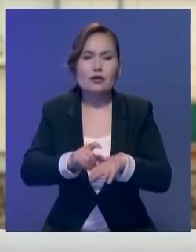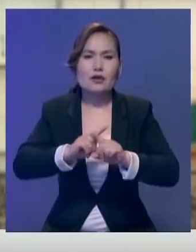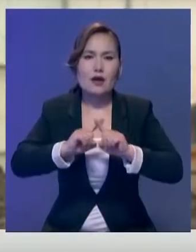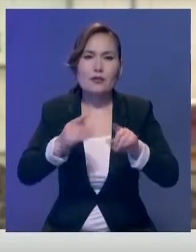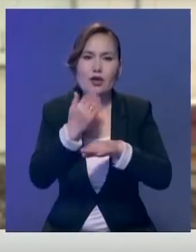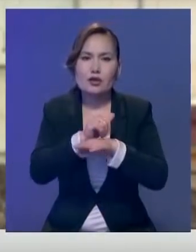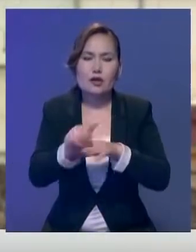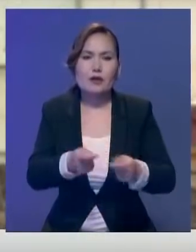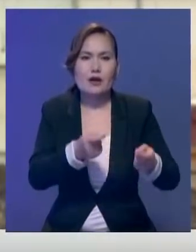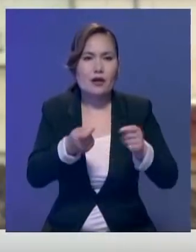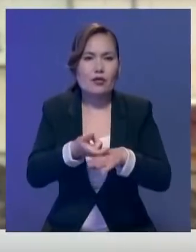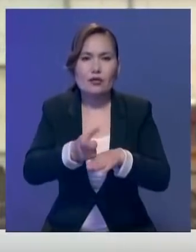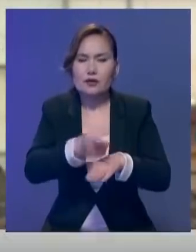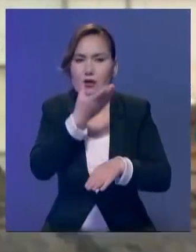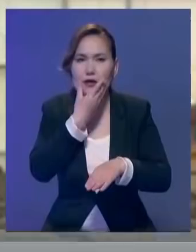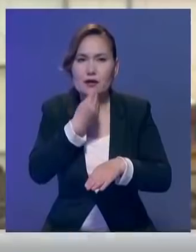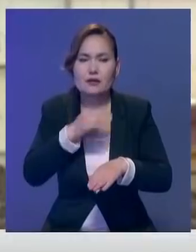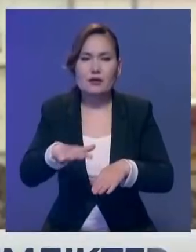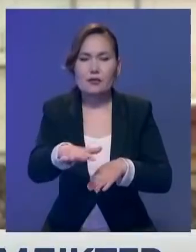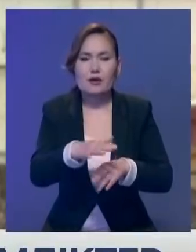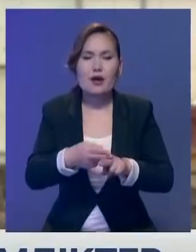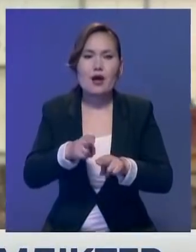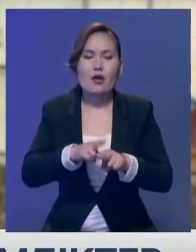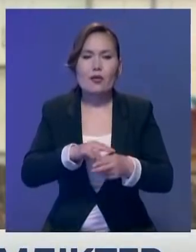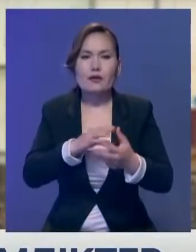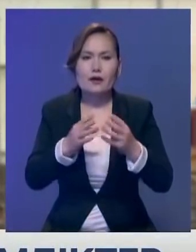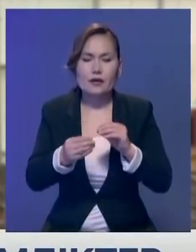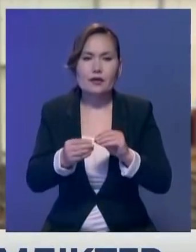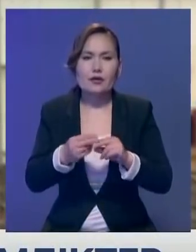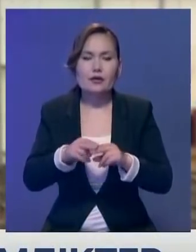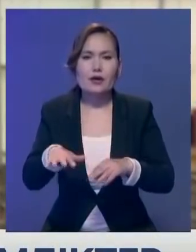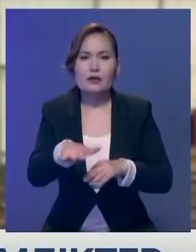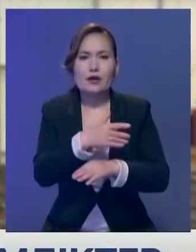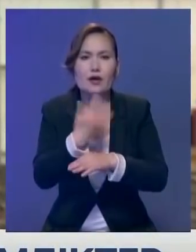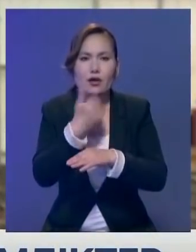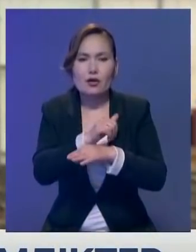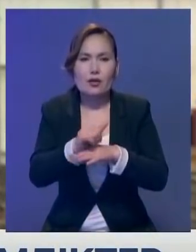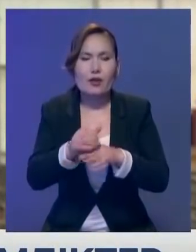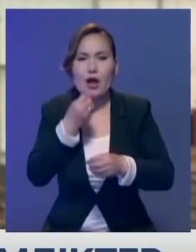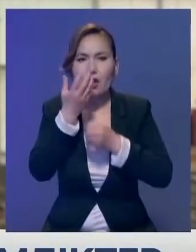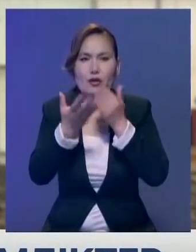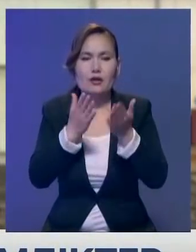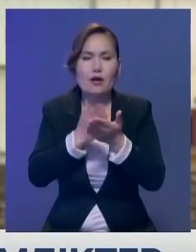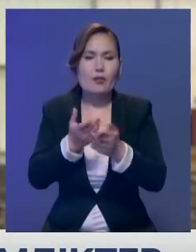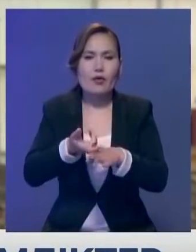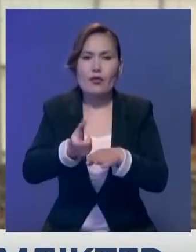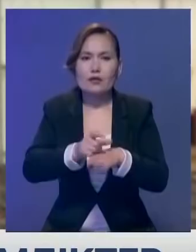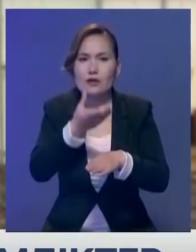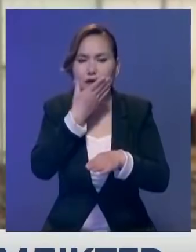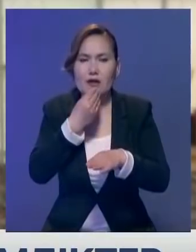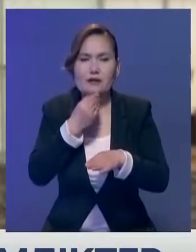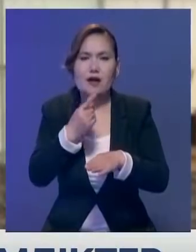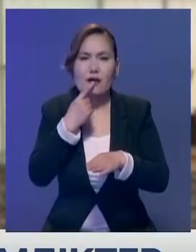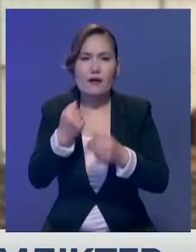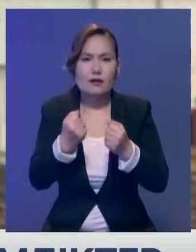эстетикалық әдемілгімен ғынды. Мәселе, Недзветске алмағаштары Сакура тәрізді күлдейді. Күлдерінің түсі алғызыл.